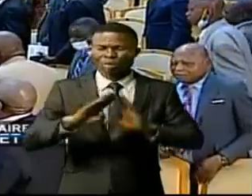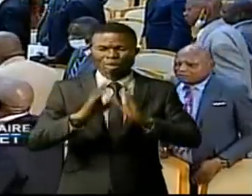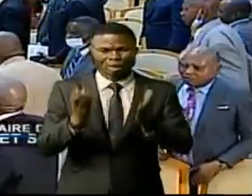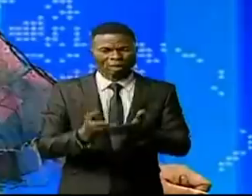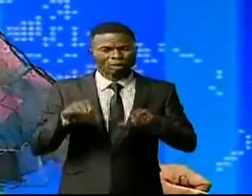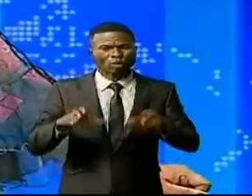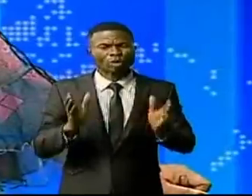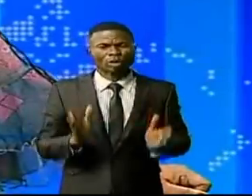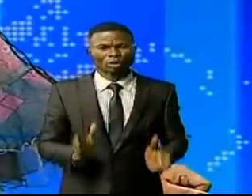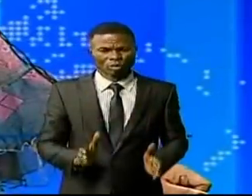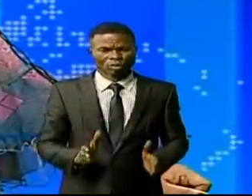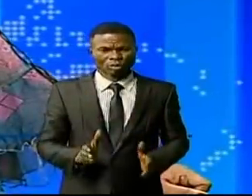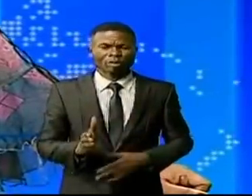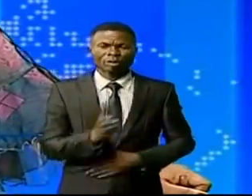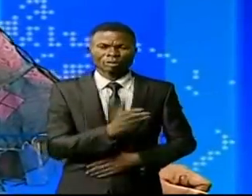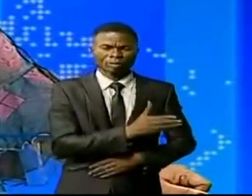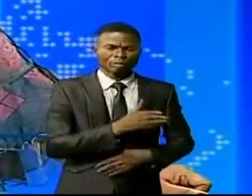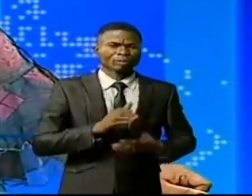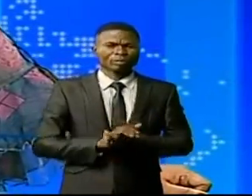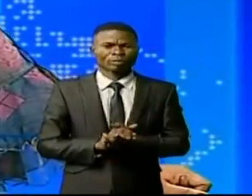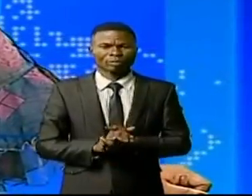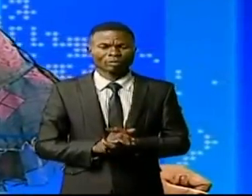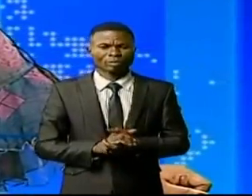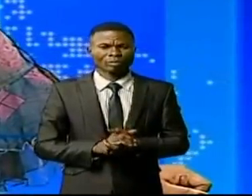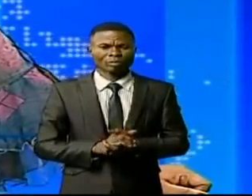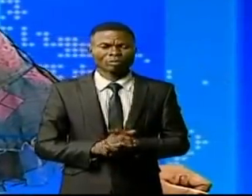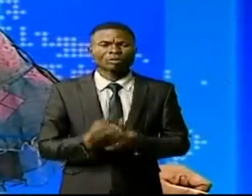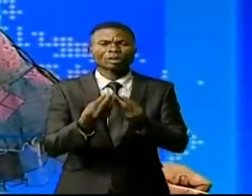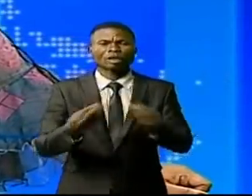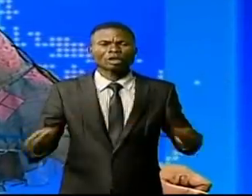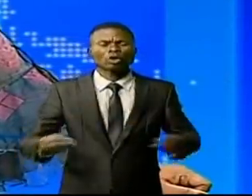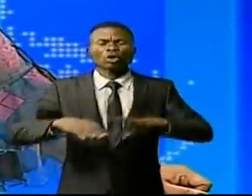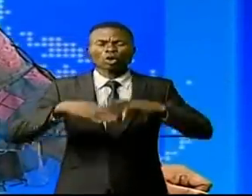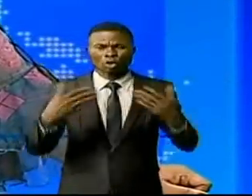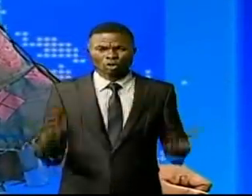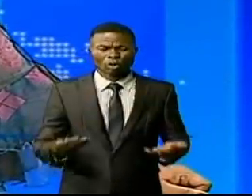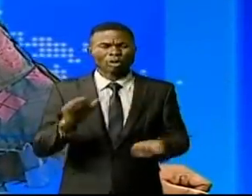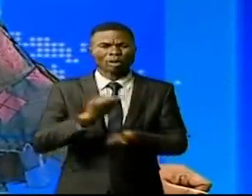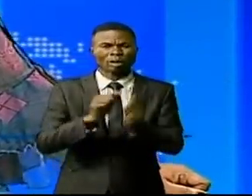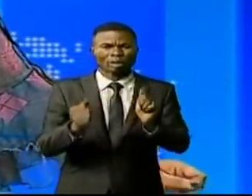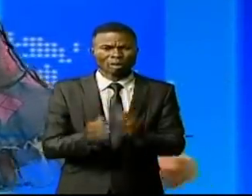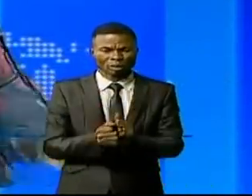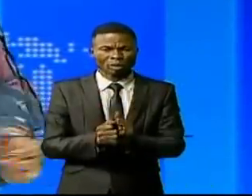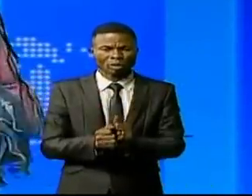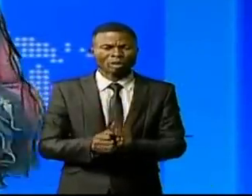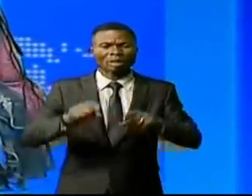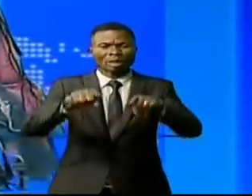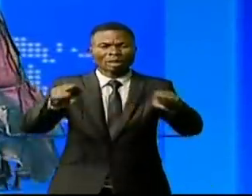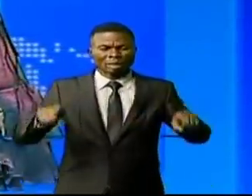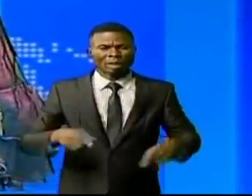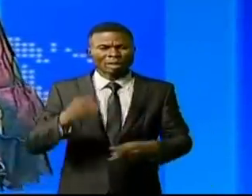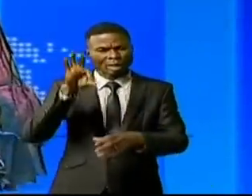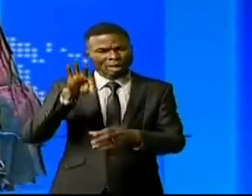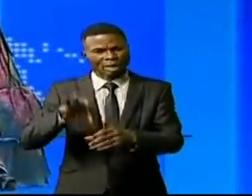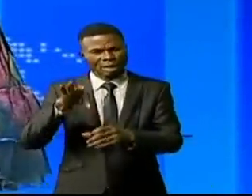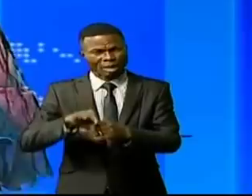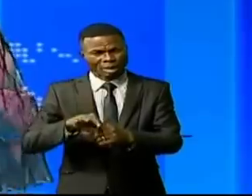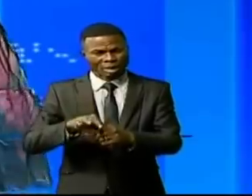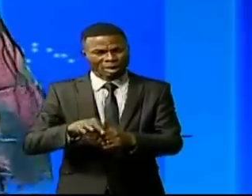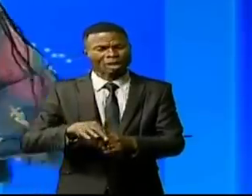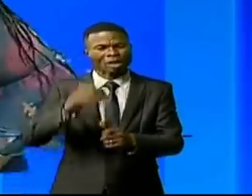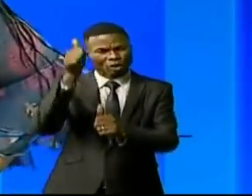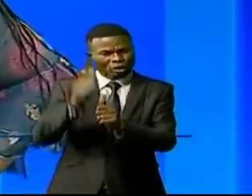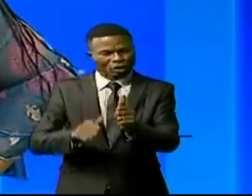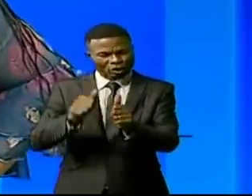de Tchilombo. Comment régler en toute équité tous les problèmes de contentieux électoraux qui se posent à chaque